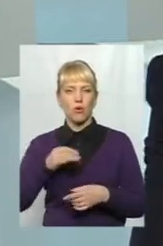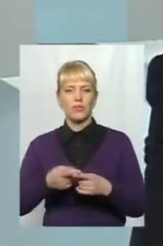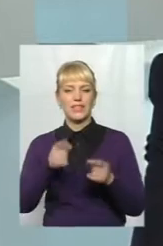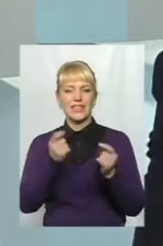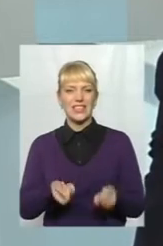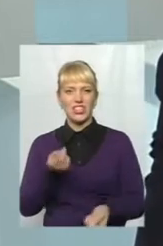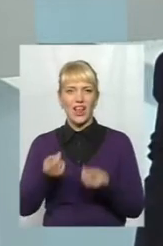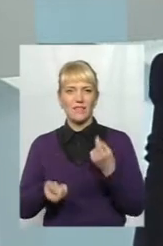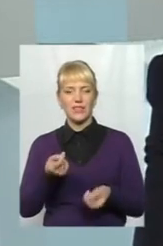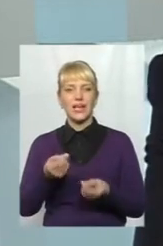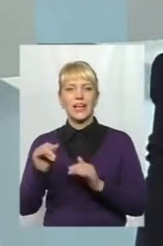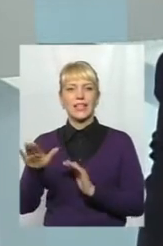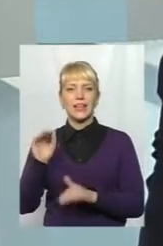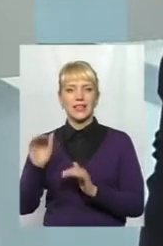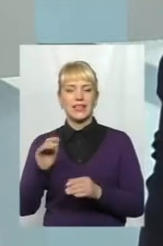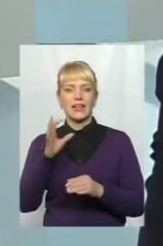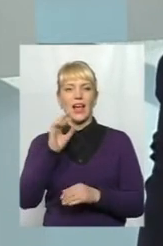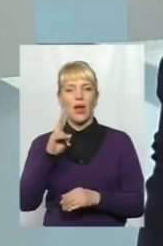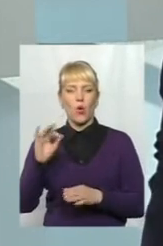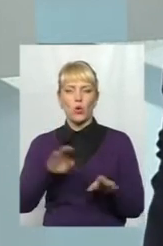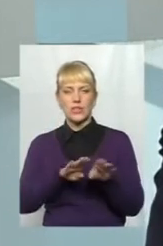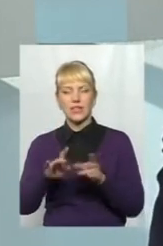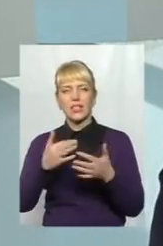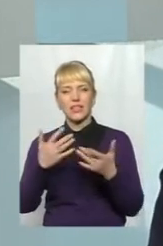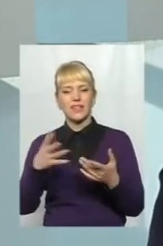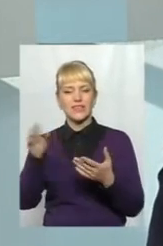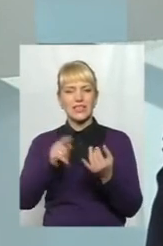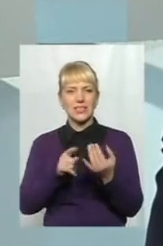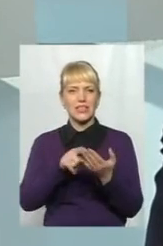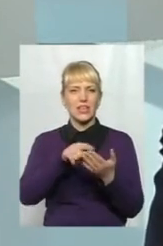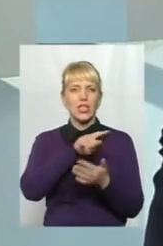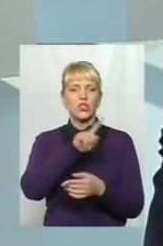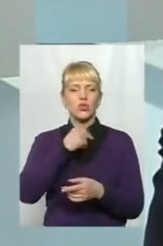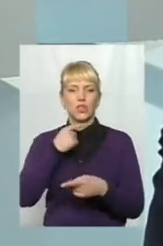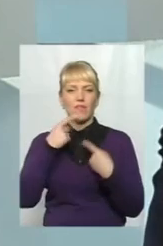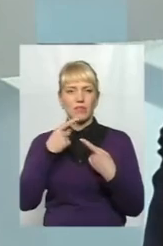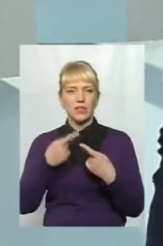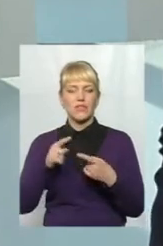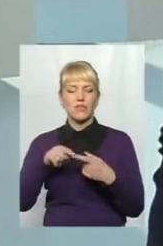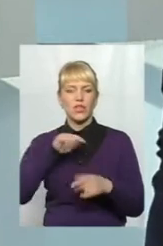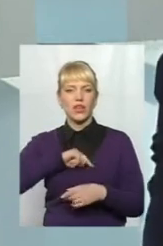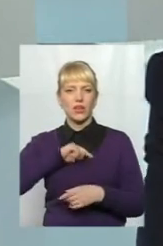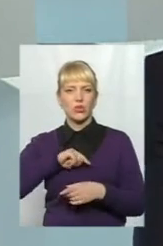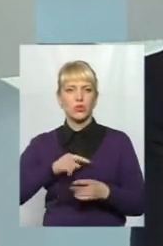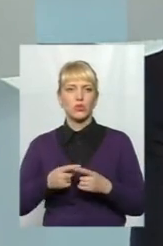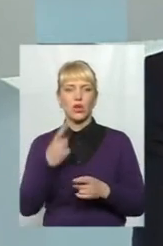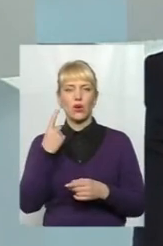кредити, екологічні стандарти і так далі. І всі ці критерії, які я назвав, вони характеризуються фактично, і її характеризує один індекс,